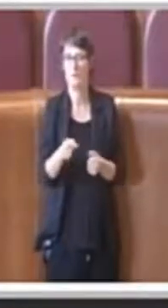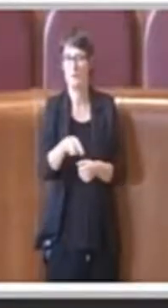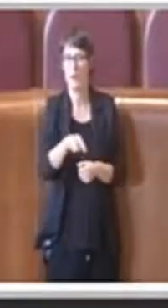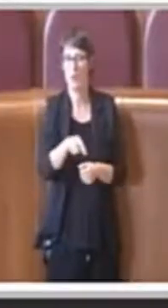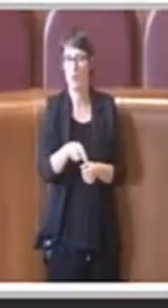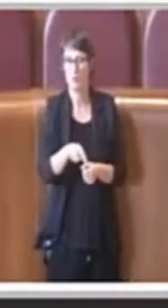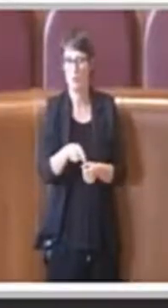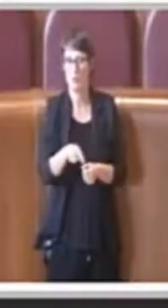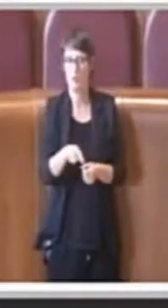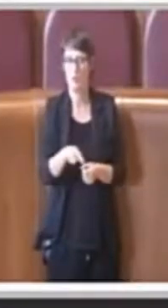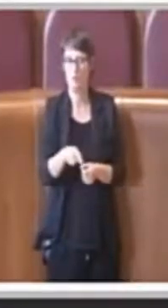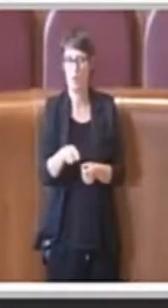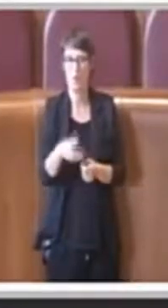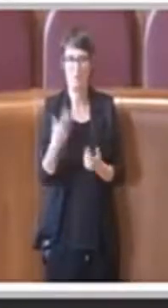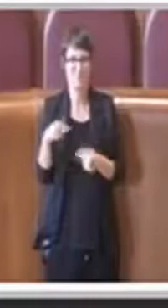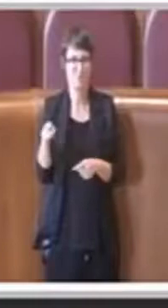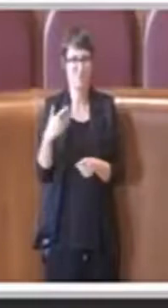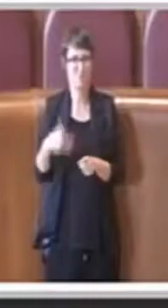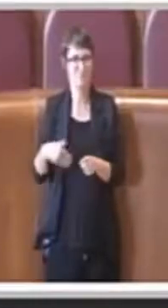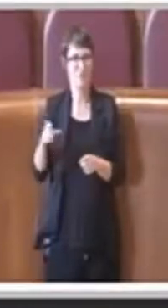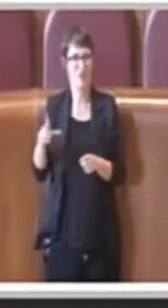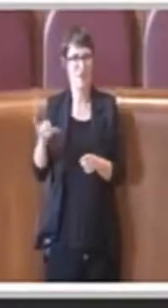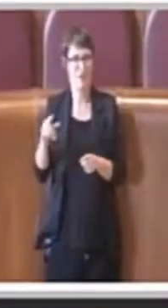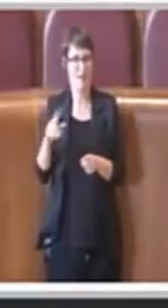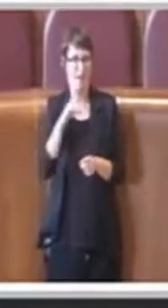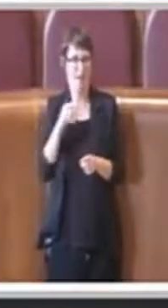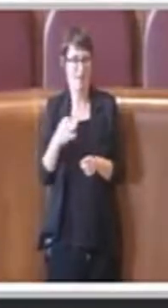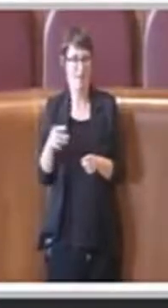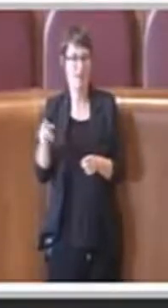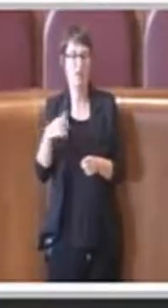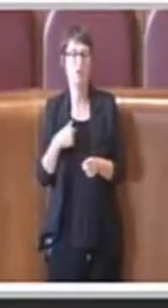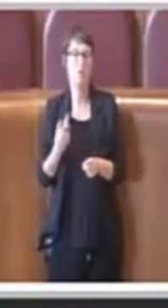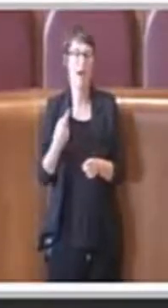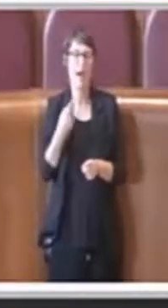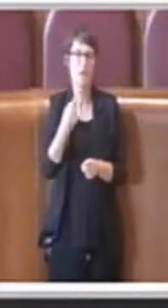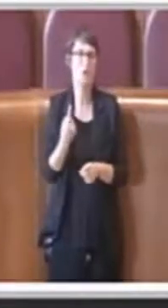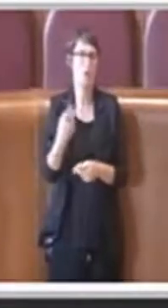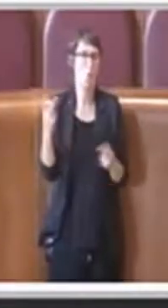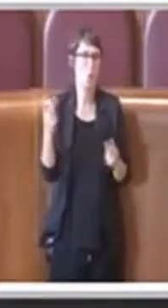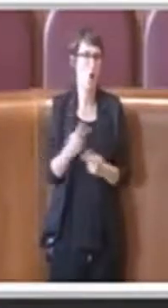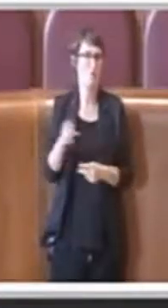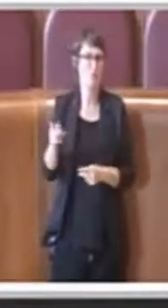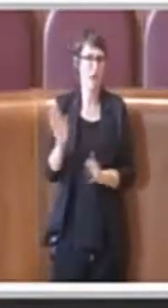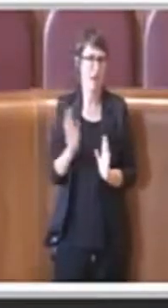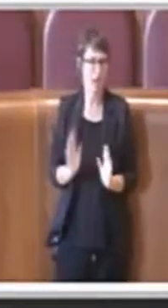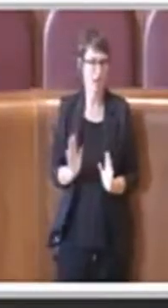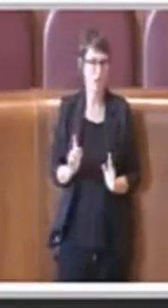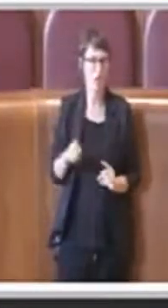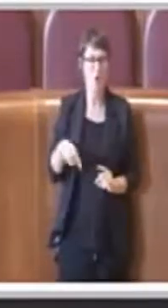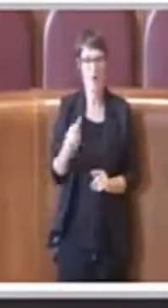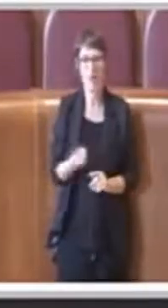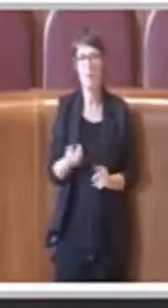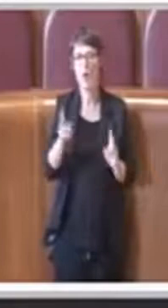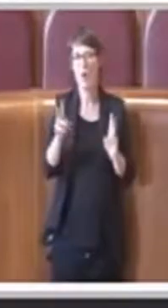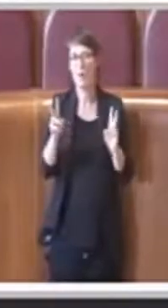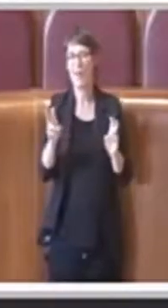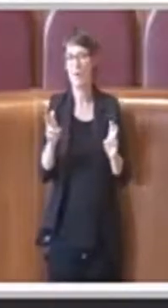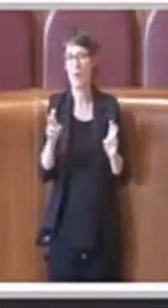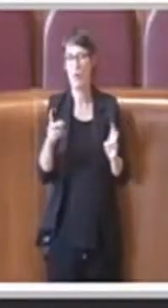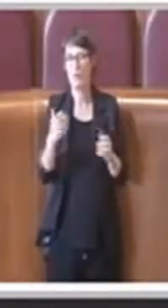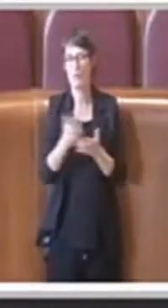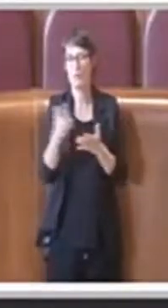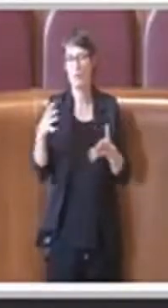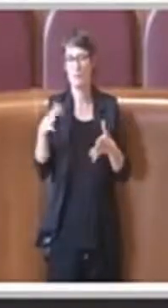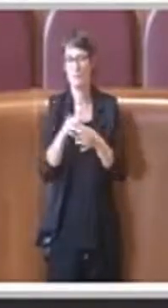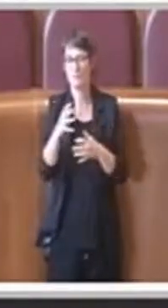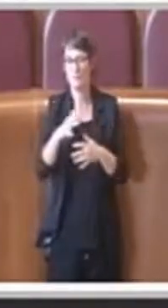consigliera Celli però dice una cosa vera che poi sarà anche un tema che verterà su questo parco la cellulosa